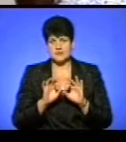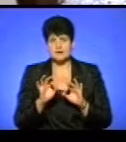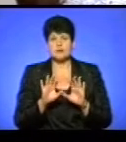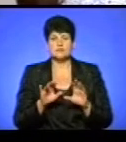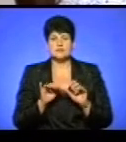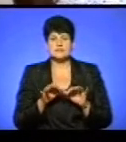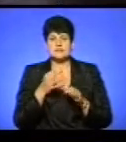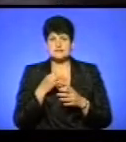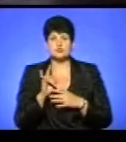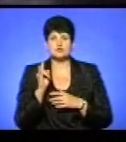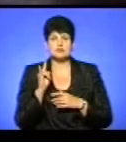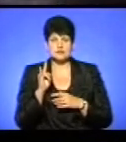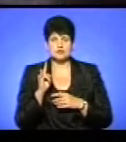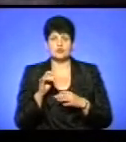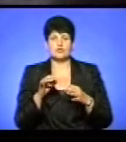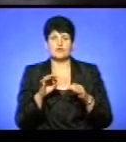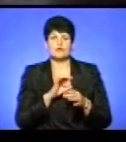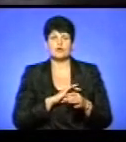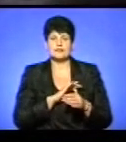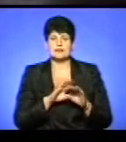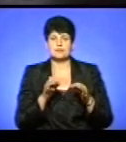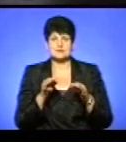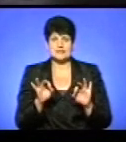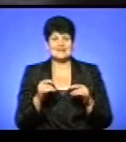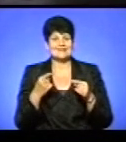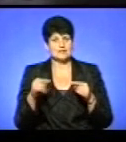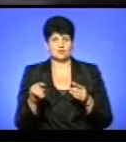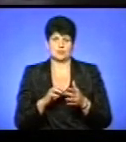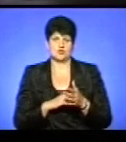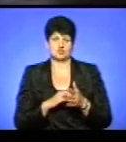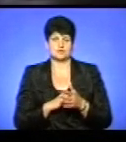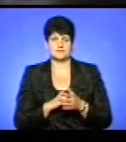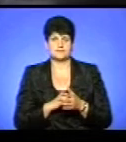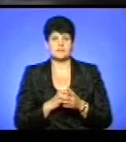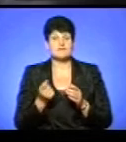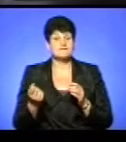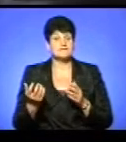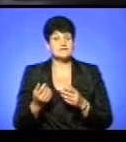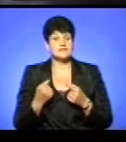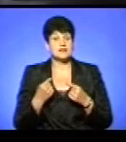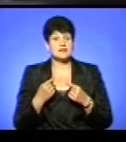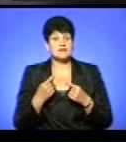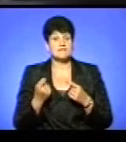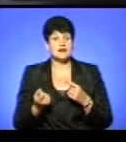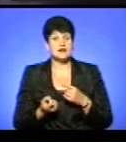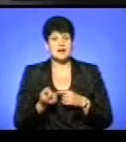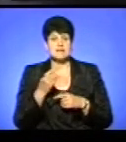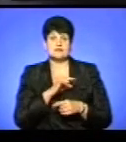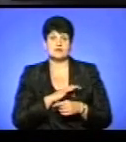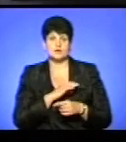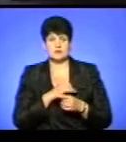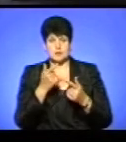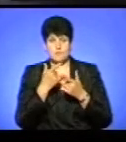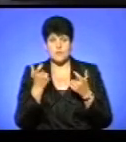і зазначила, що дитину-вихователь не впускала до дитсадка з іншої причини. Виявляється, вихователь попереджувала